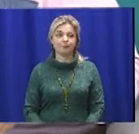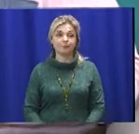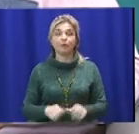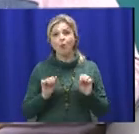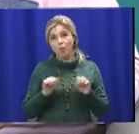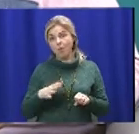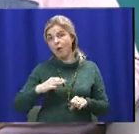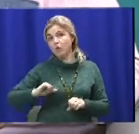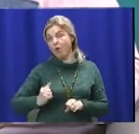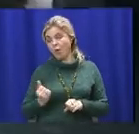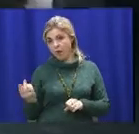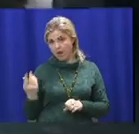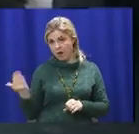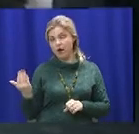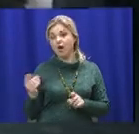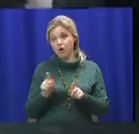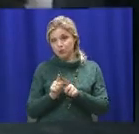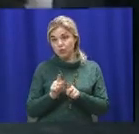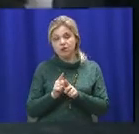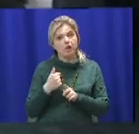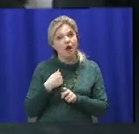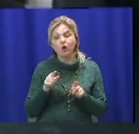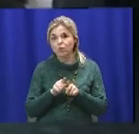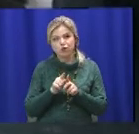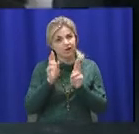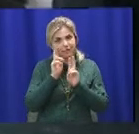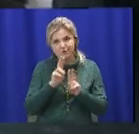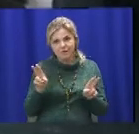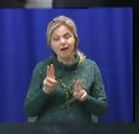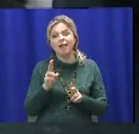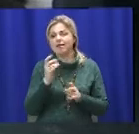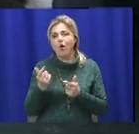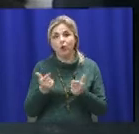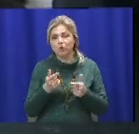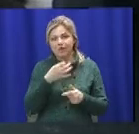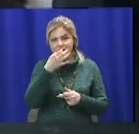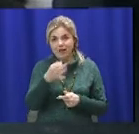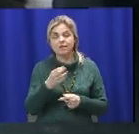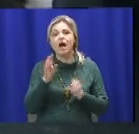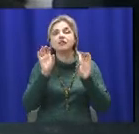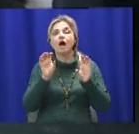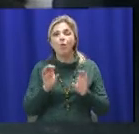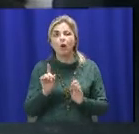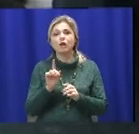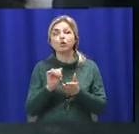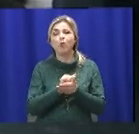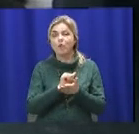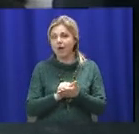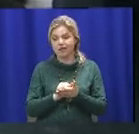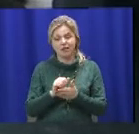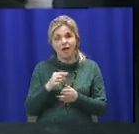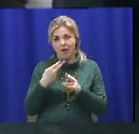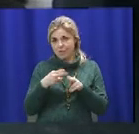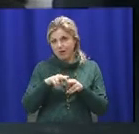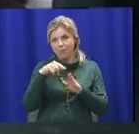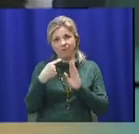Я тоже не готова сказать. Потому что, в принципе, нормативных документов по этому вопросу нет. Но